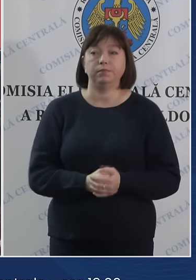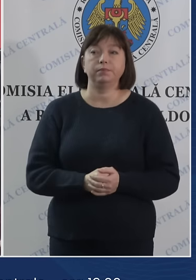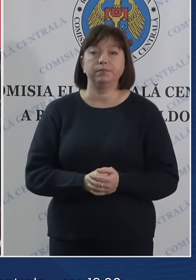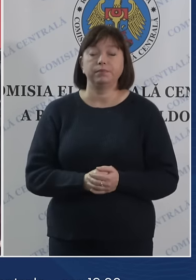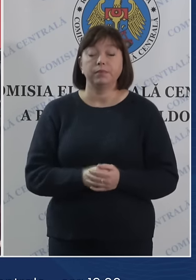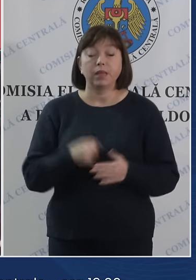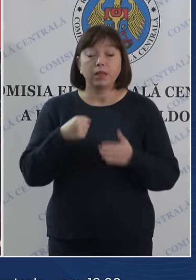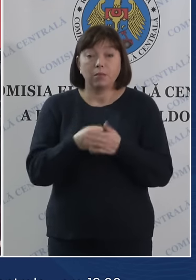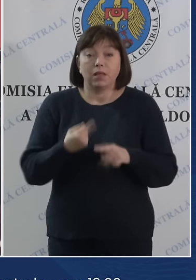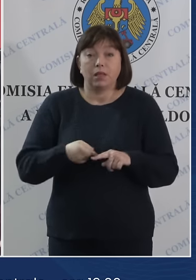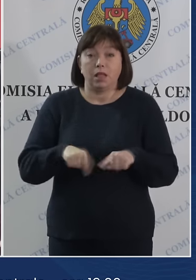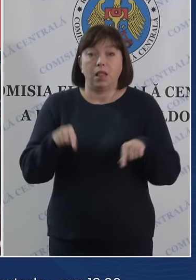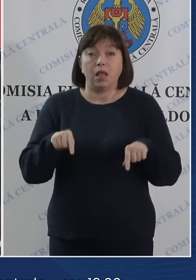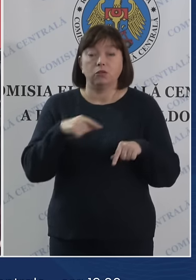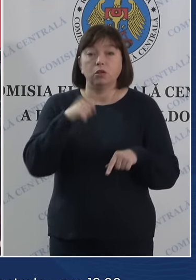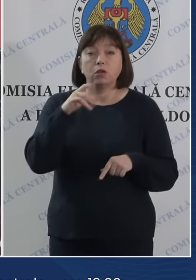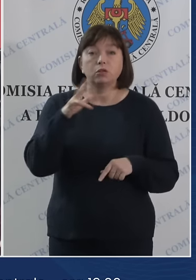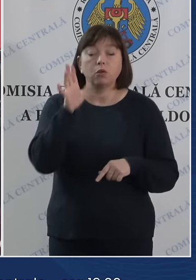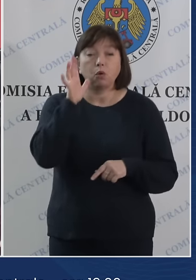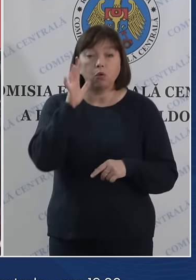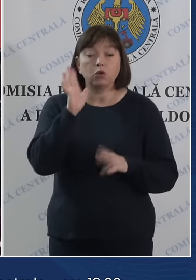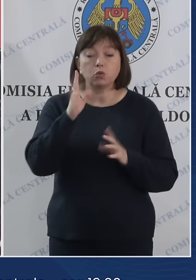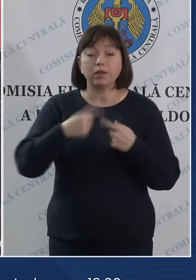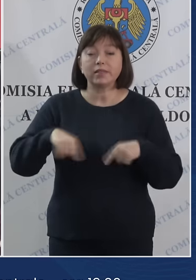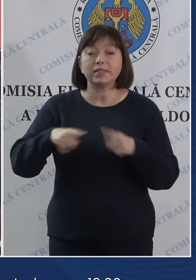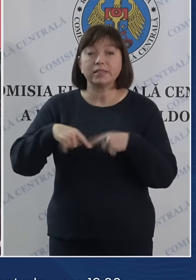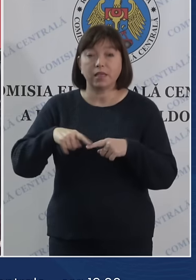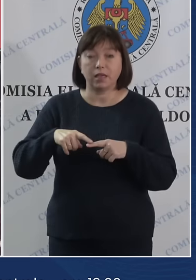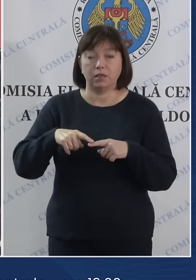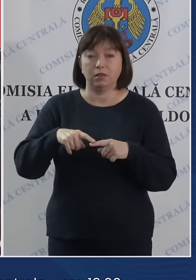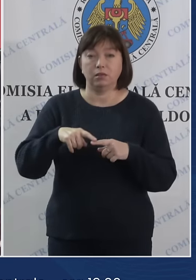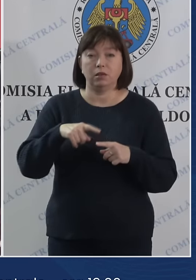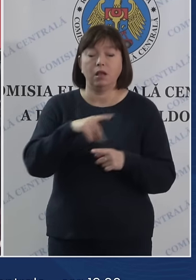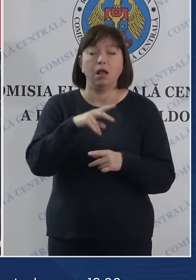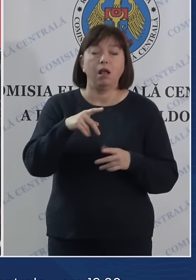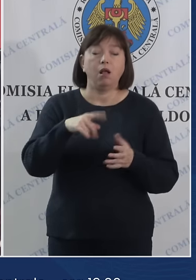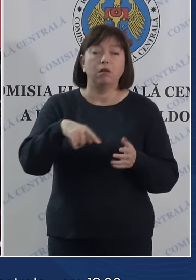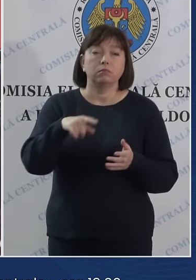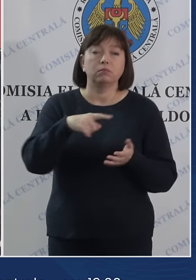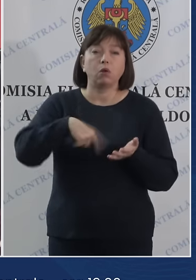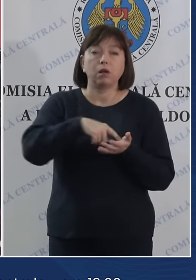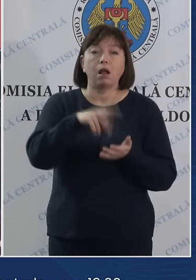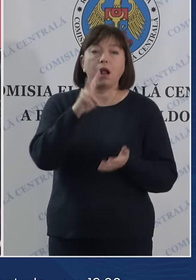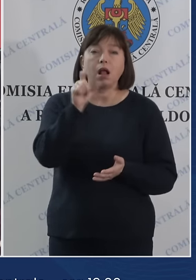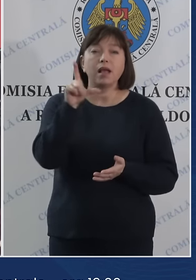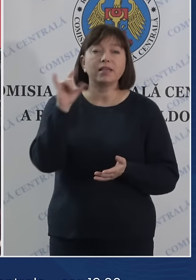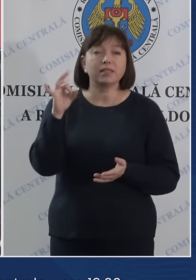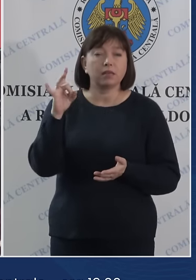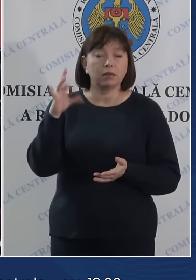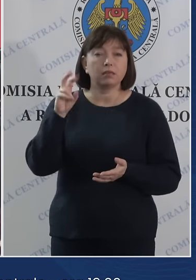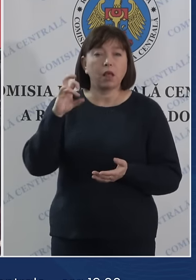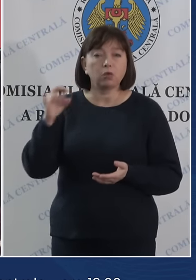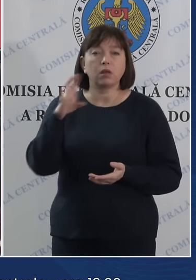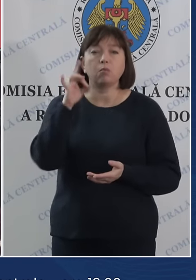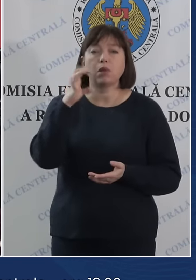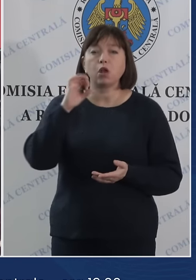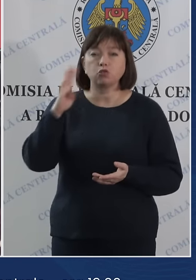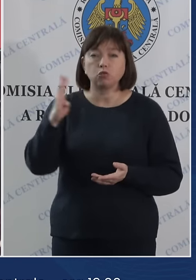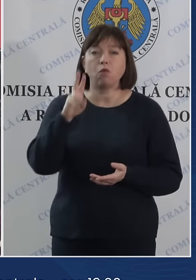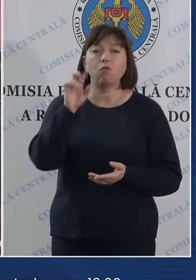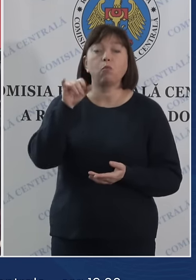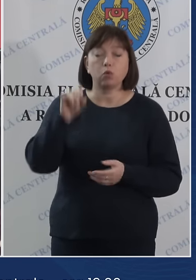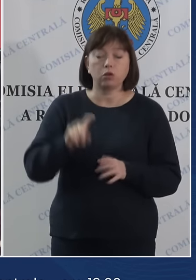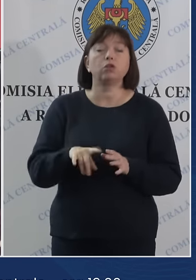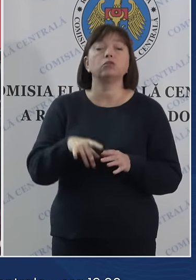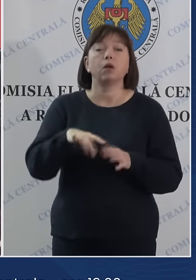Până la această oră, doar secțiile de votare din orașele Kaiserslautern, Brașov și București și-au reluat